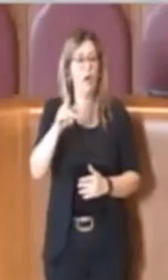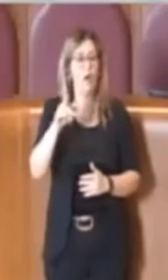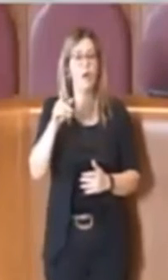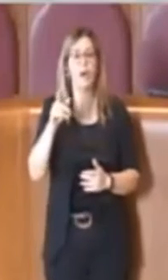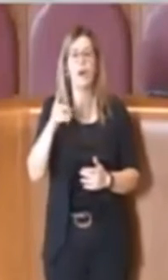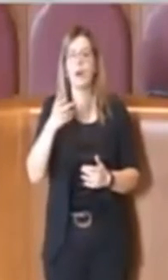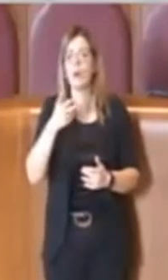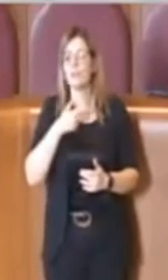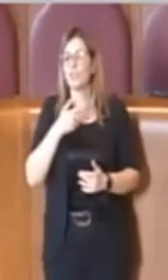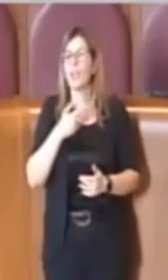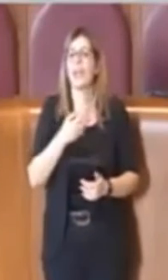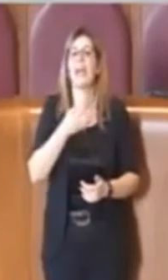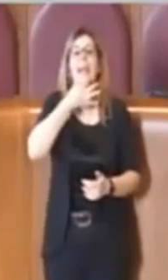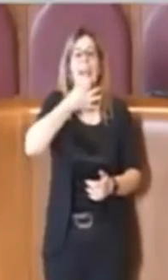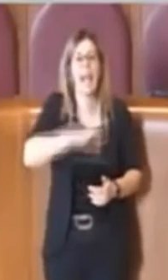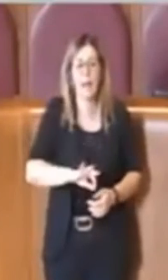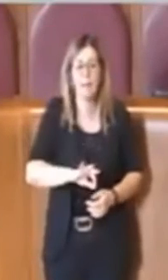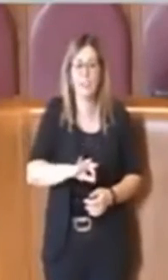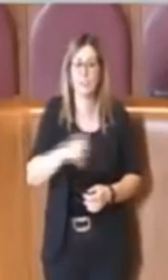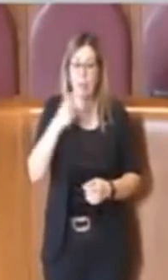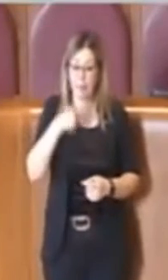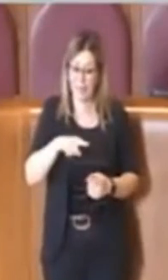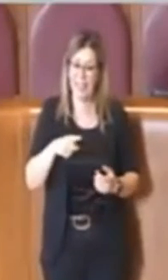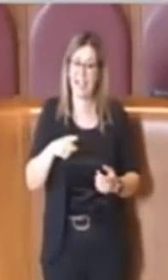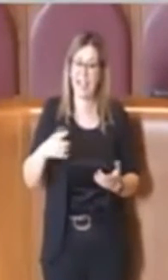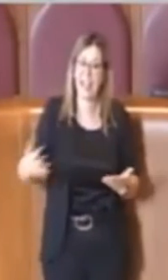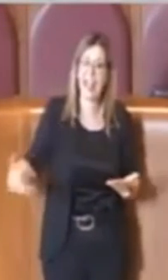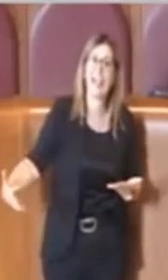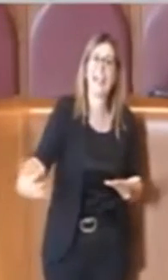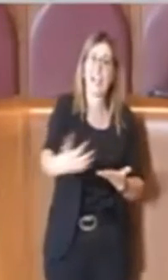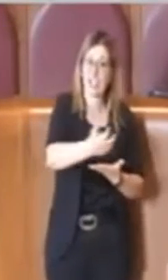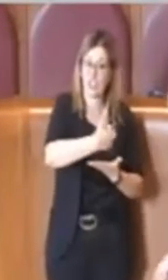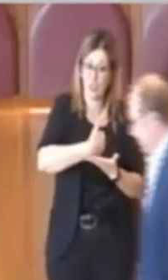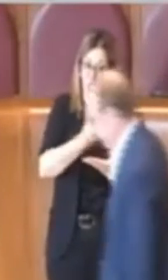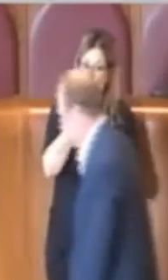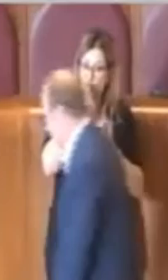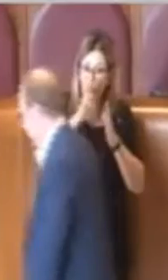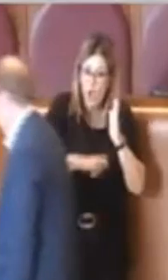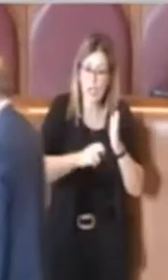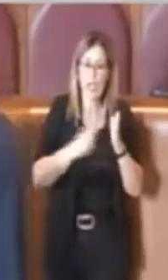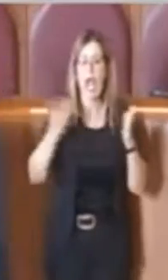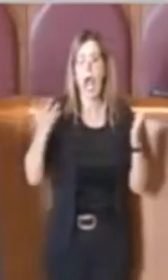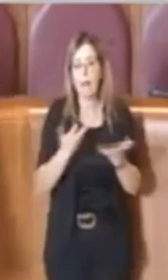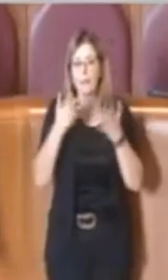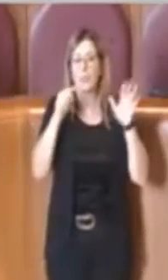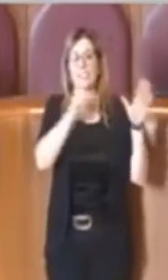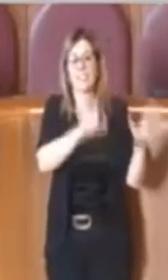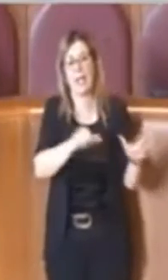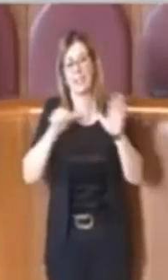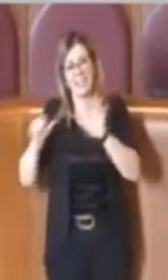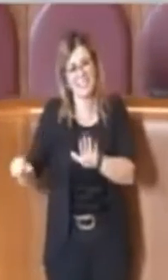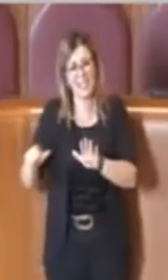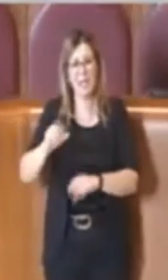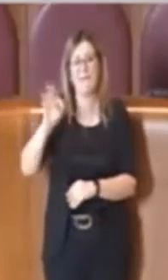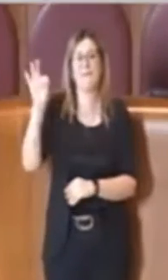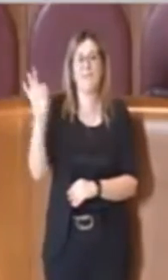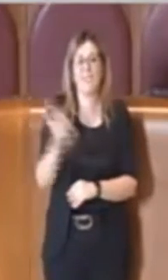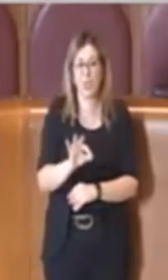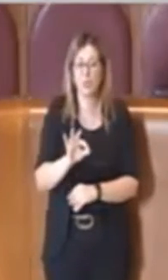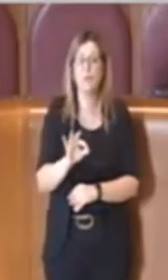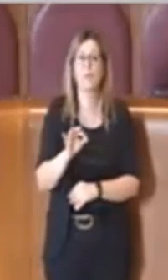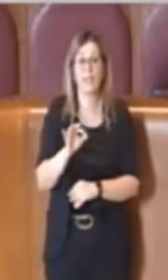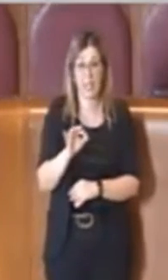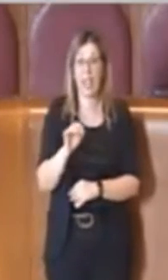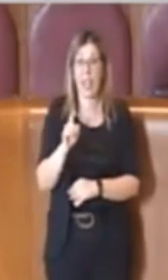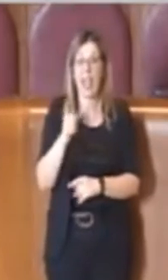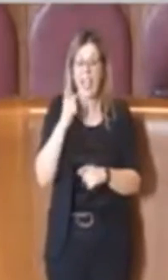riscossione, almeno quella di competenza che è il 66% e che so che in altre città di competenza